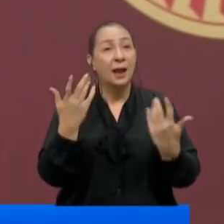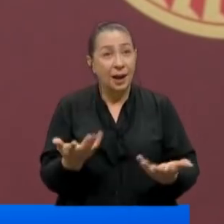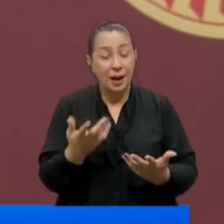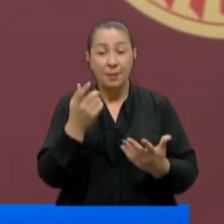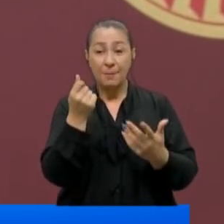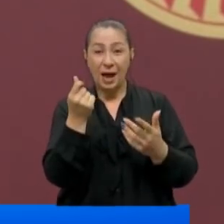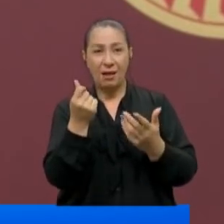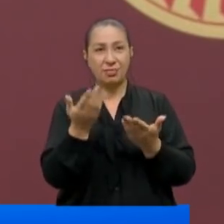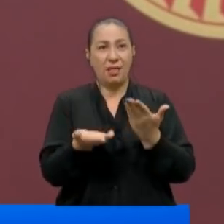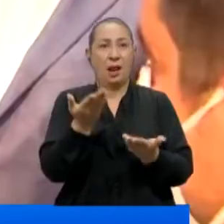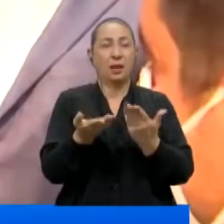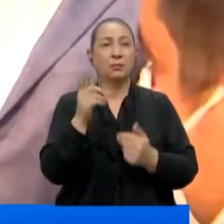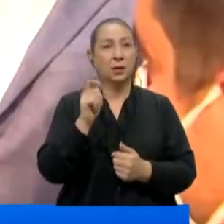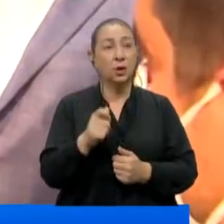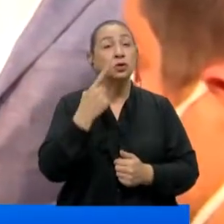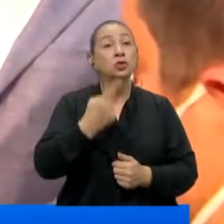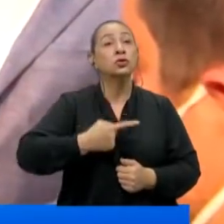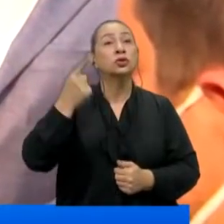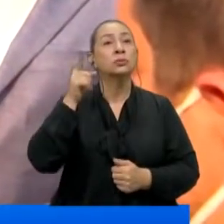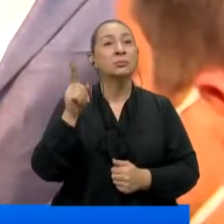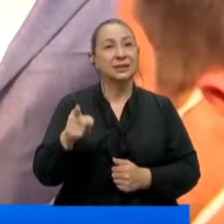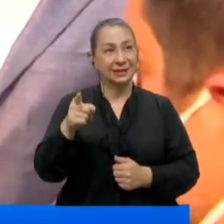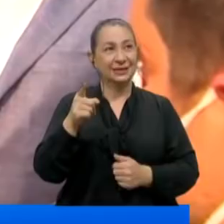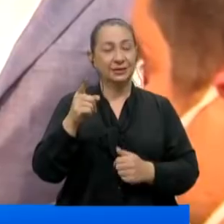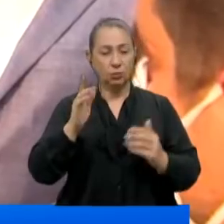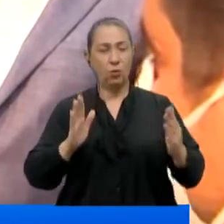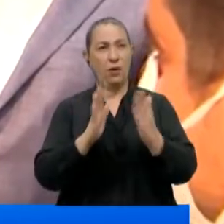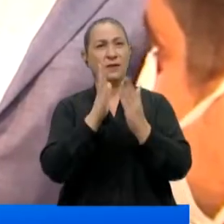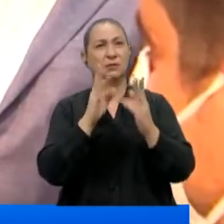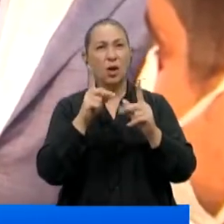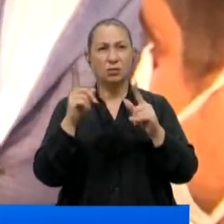parayla değerlendiriyor. Cumhurbaşkanı'nın sözleri muhalefet cephesinde böyle yankılandı.